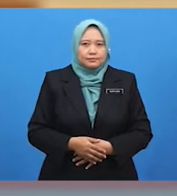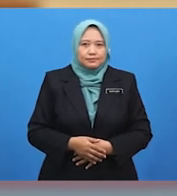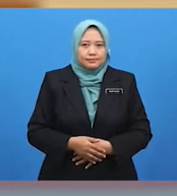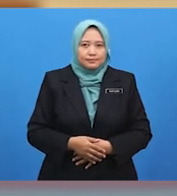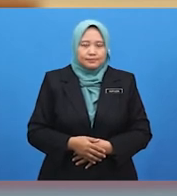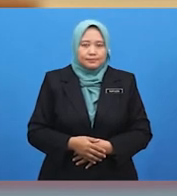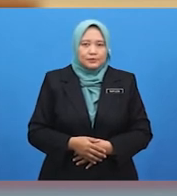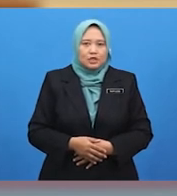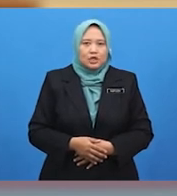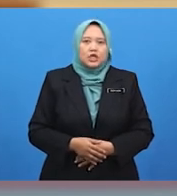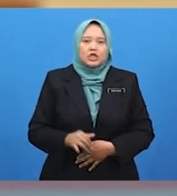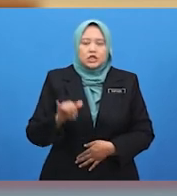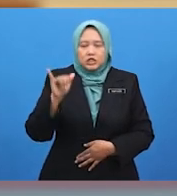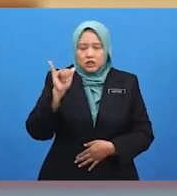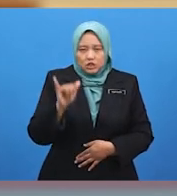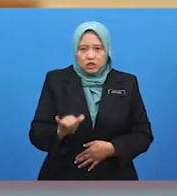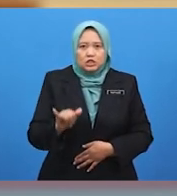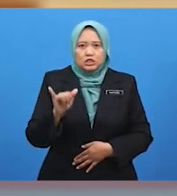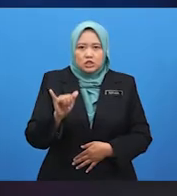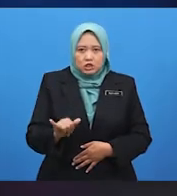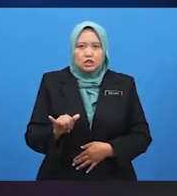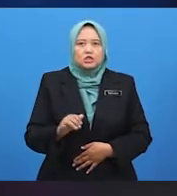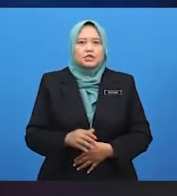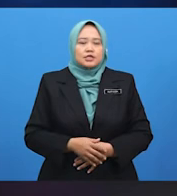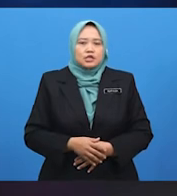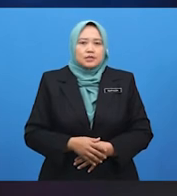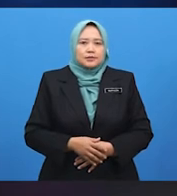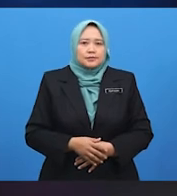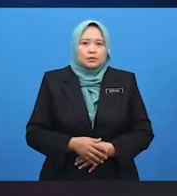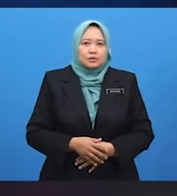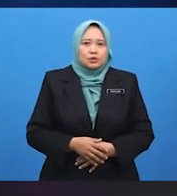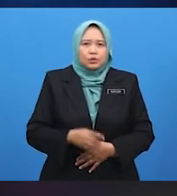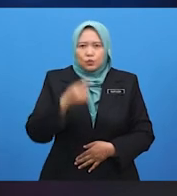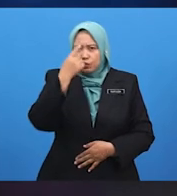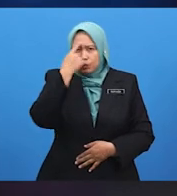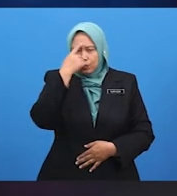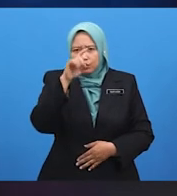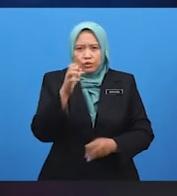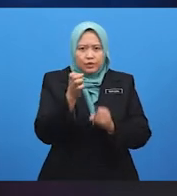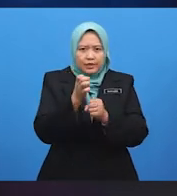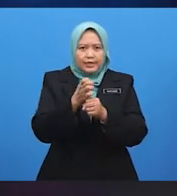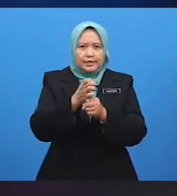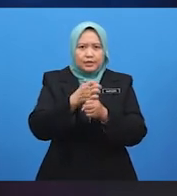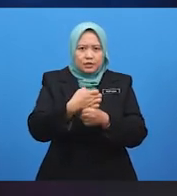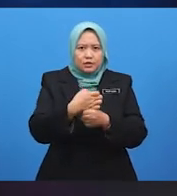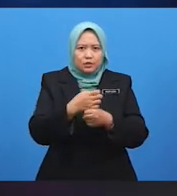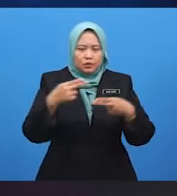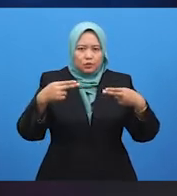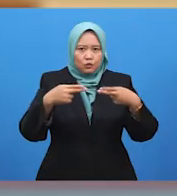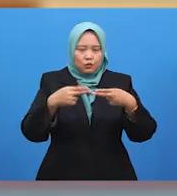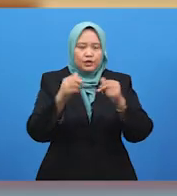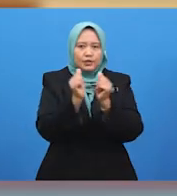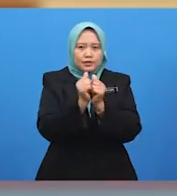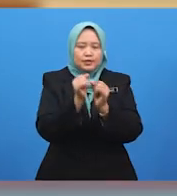Ya, tepat jawapan kamu. Semua. Untuk mengeratkan hubungan sesama jiran,